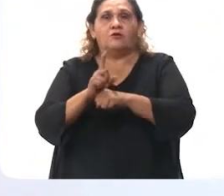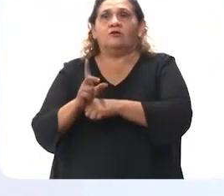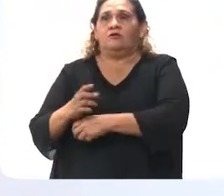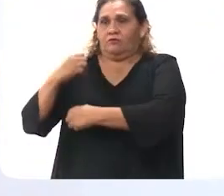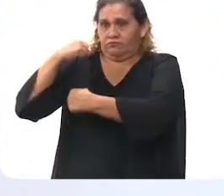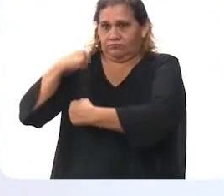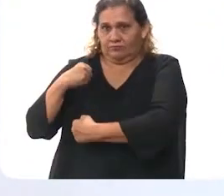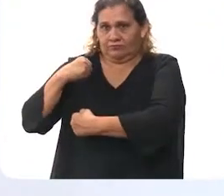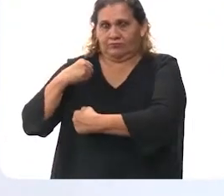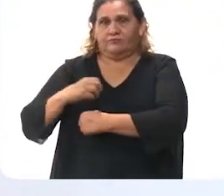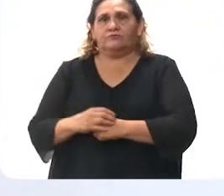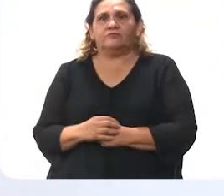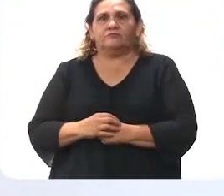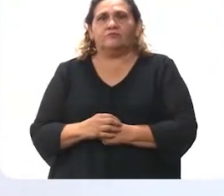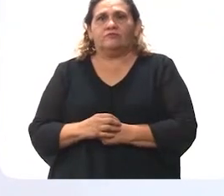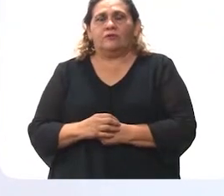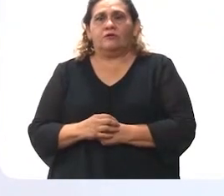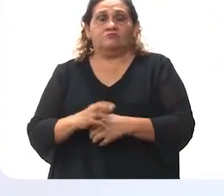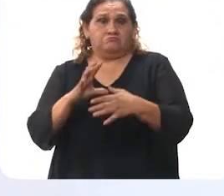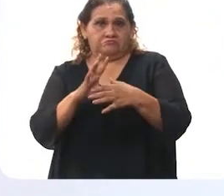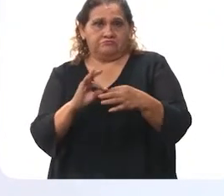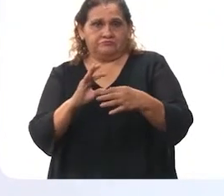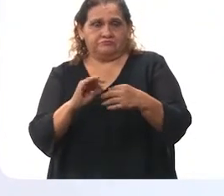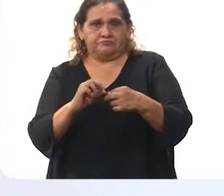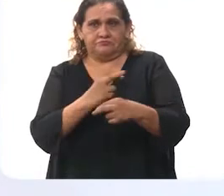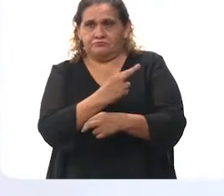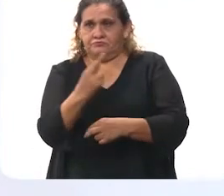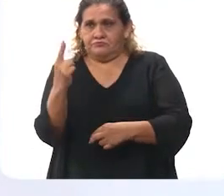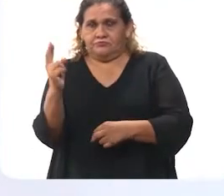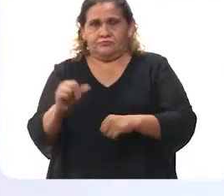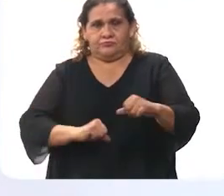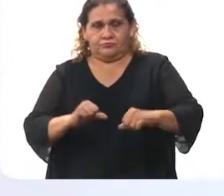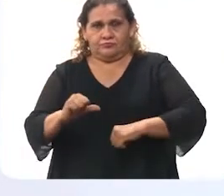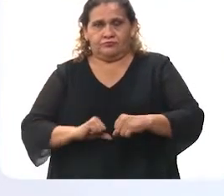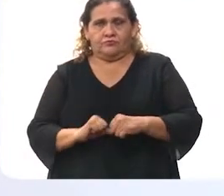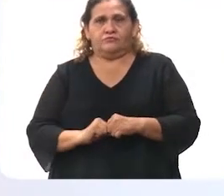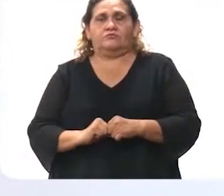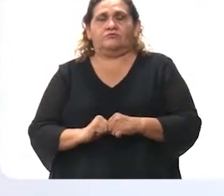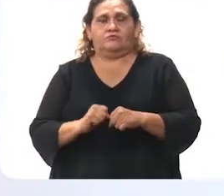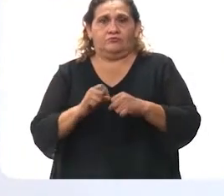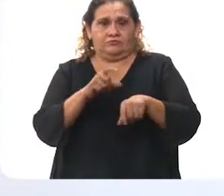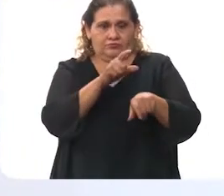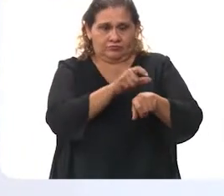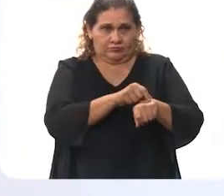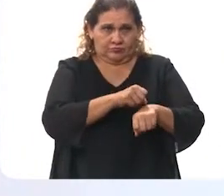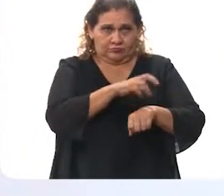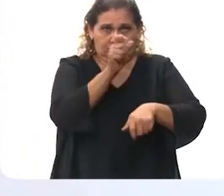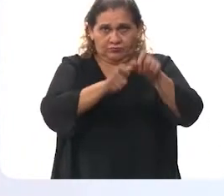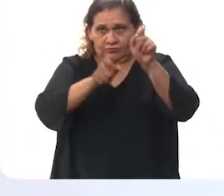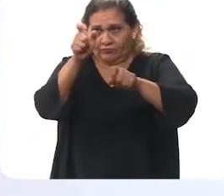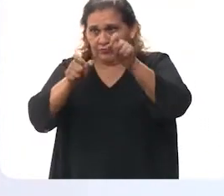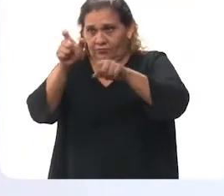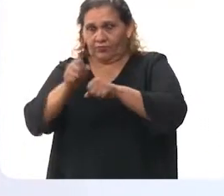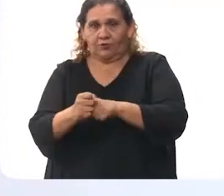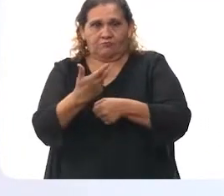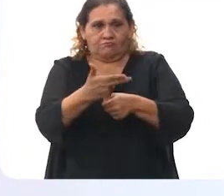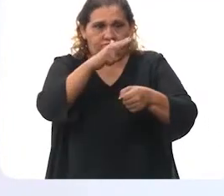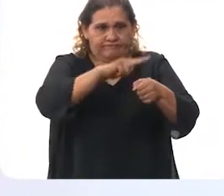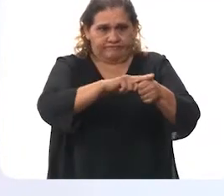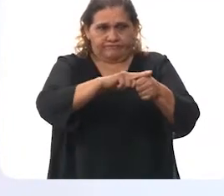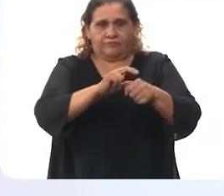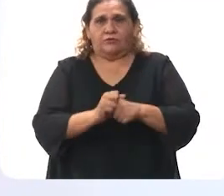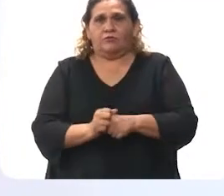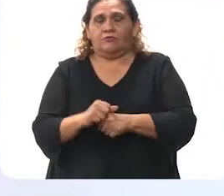344 juntulul makpaktio lekohanilo tiano de hospitalte aljalachilobe. 41,453 mako soku